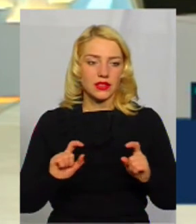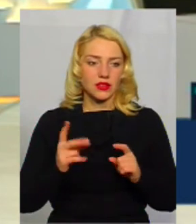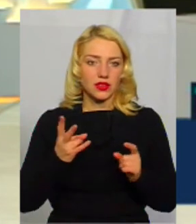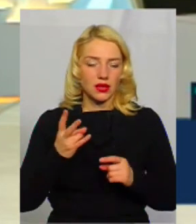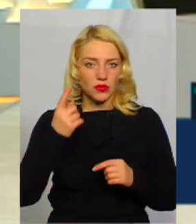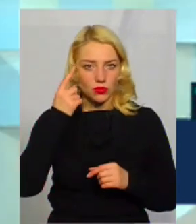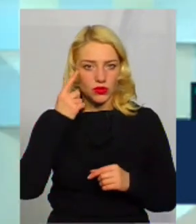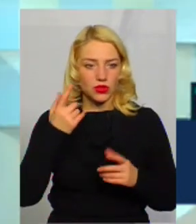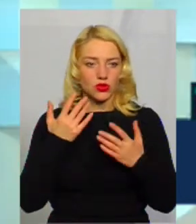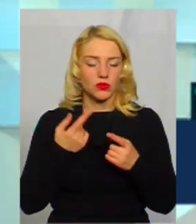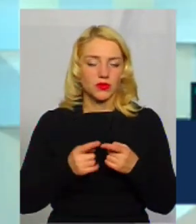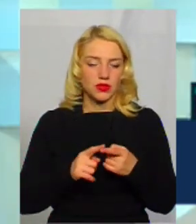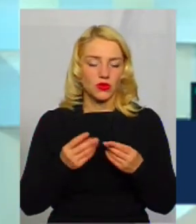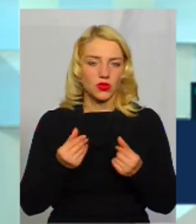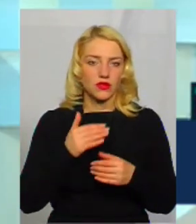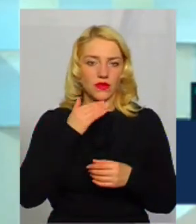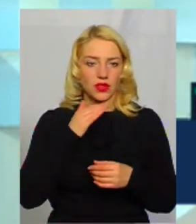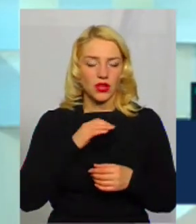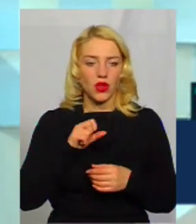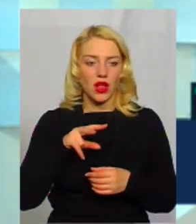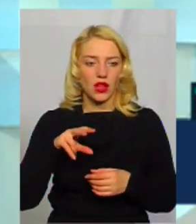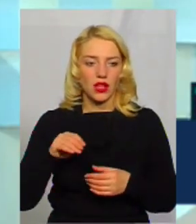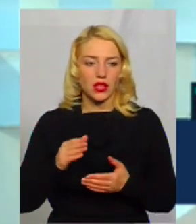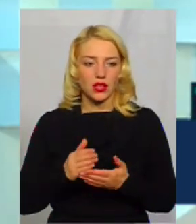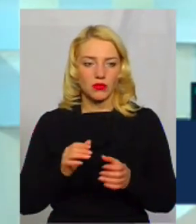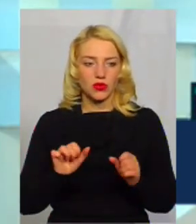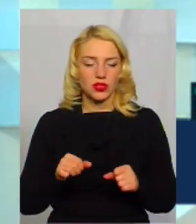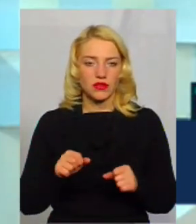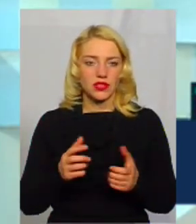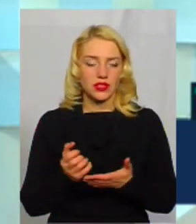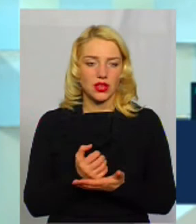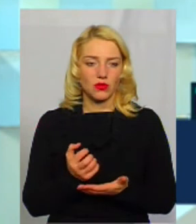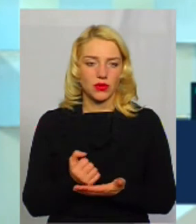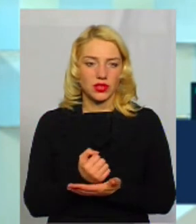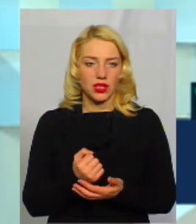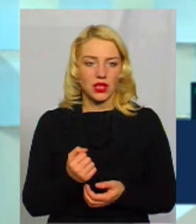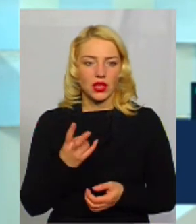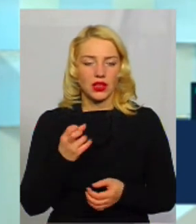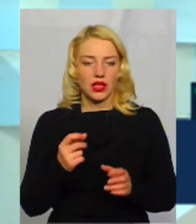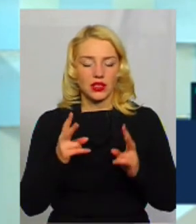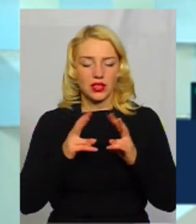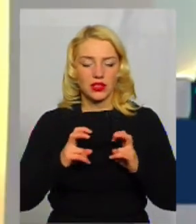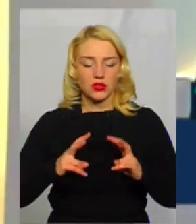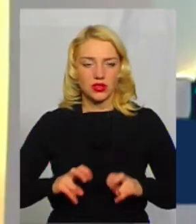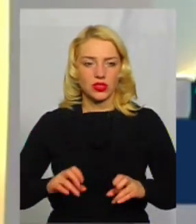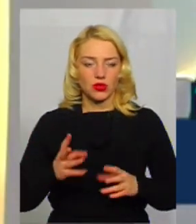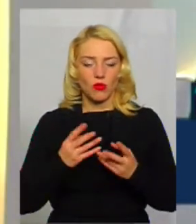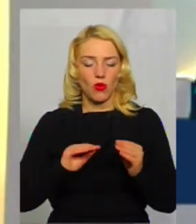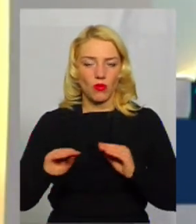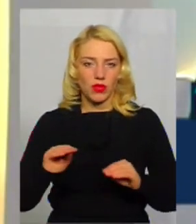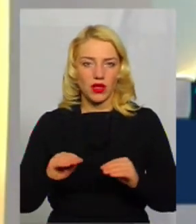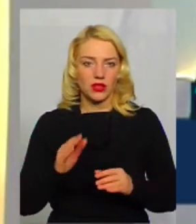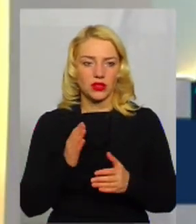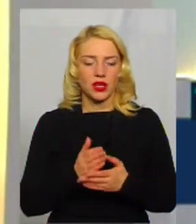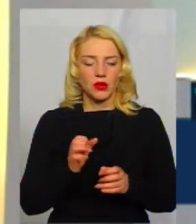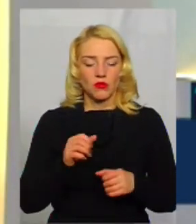подумати, щоб цих коштів вистачало. Але є можливість і заробити. Є можливість заробити. На діагностичному обладнанні МОЗ поставить,